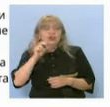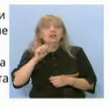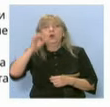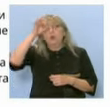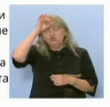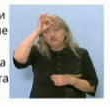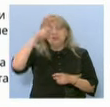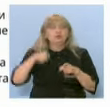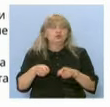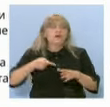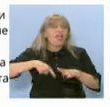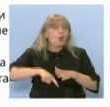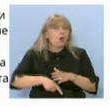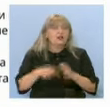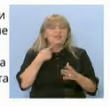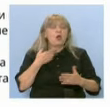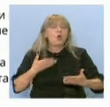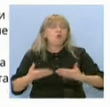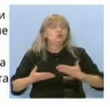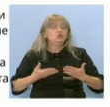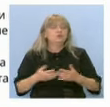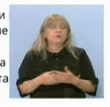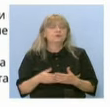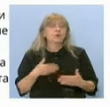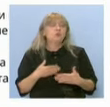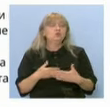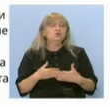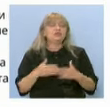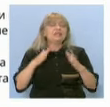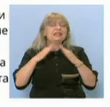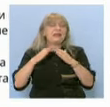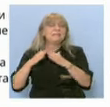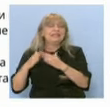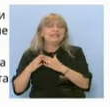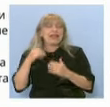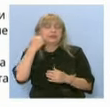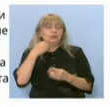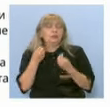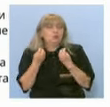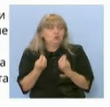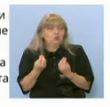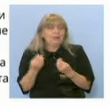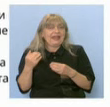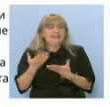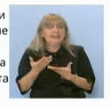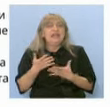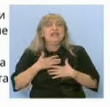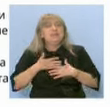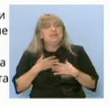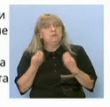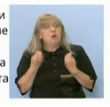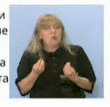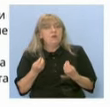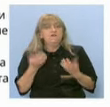на взаимоотношенията. До отношение на материалните подобрения има доста хубави